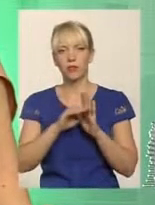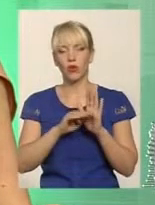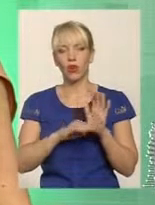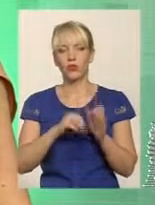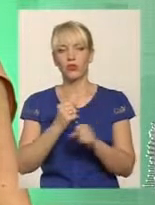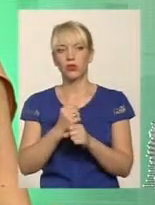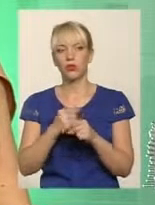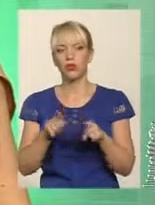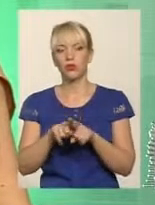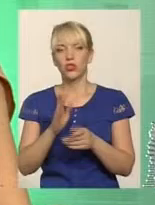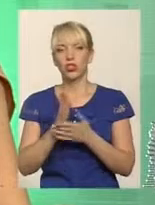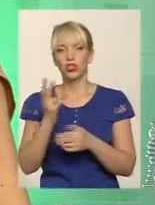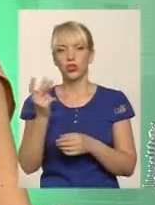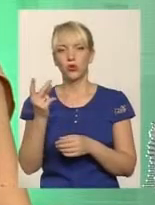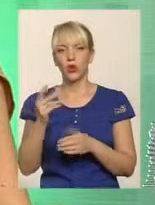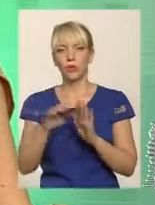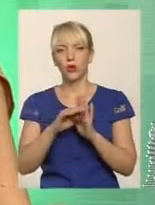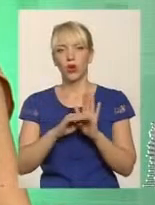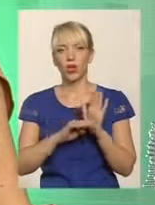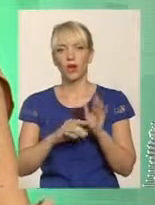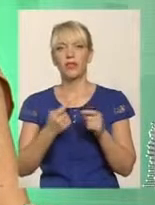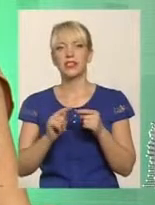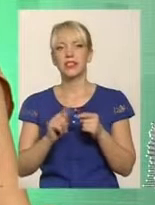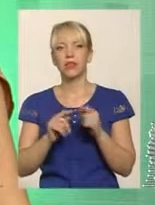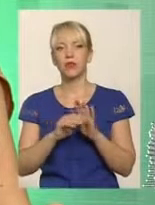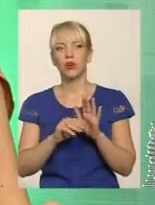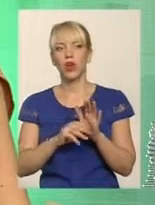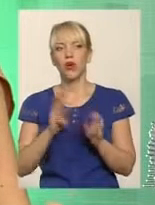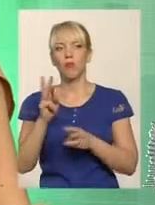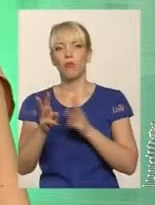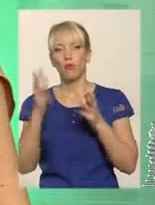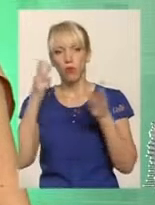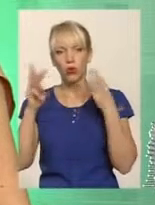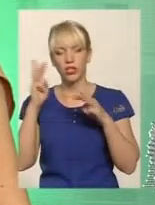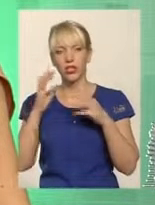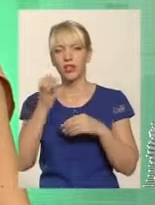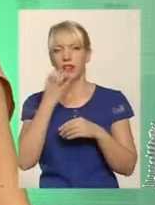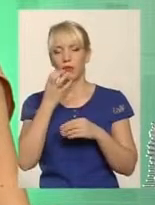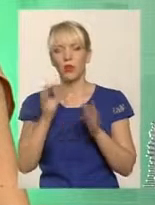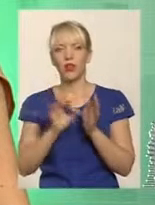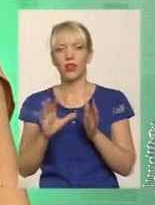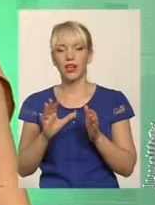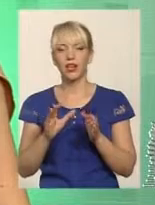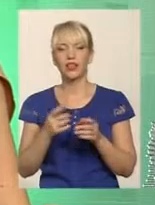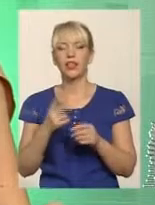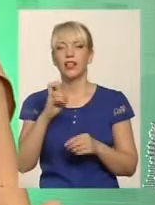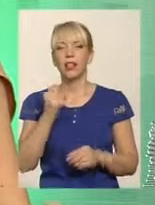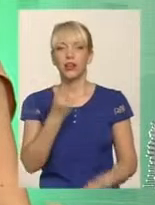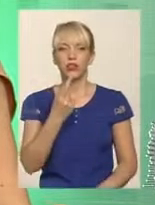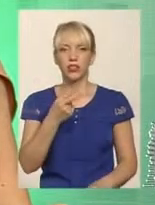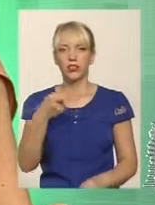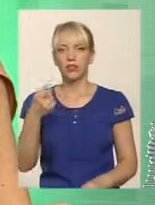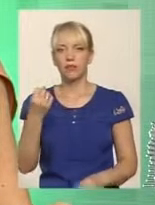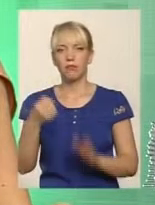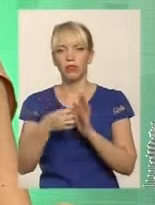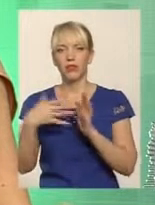Також діє ще одна програма – програма модернізації комунальної теплоенергетики на 2011-2015